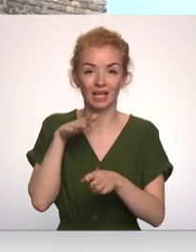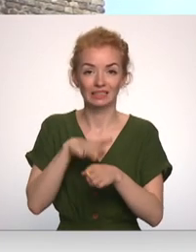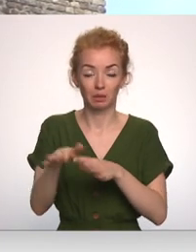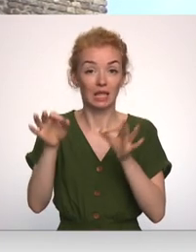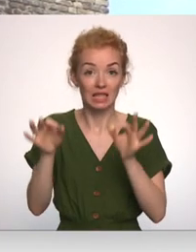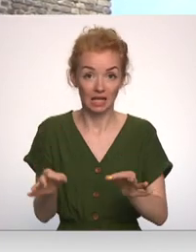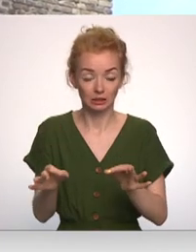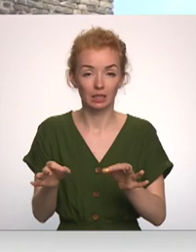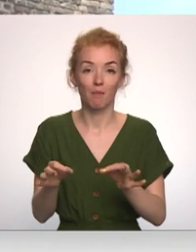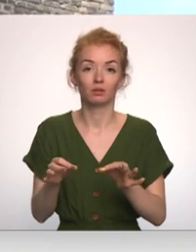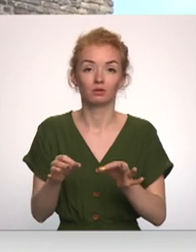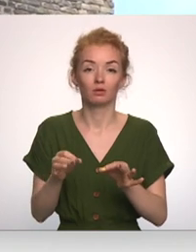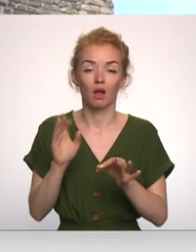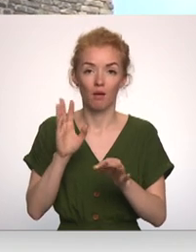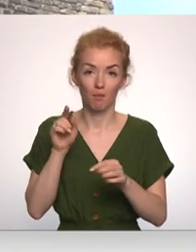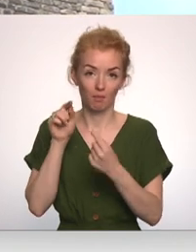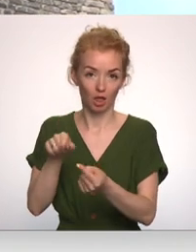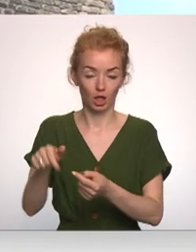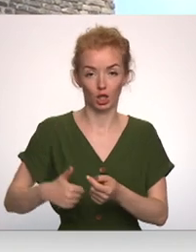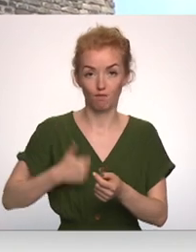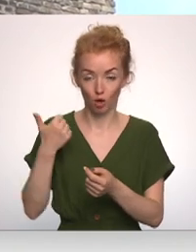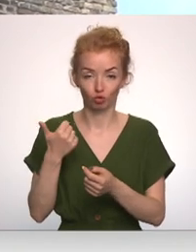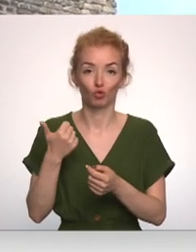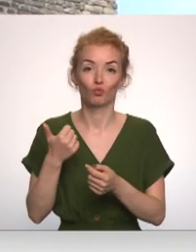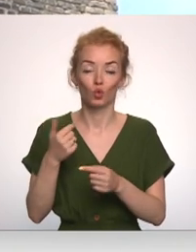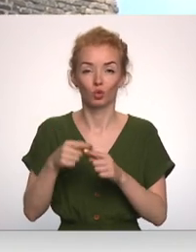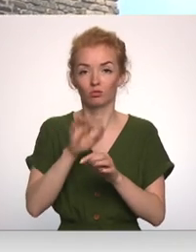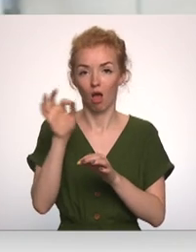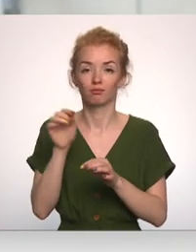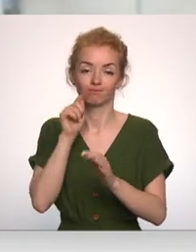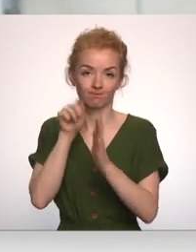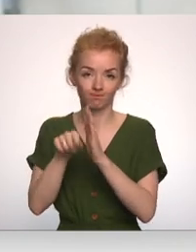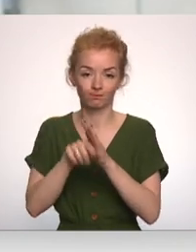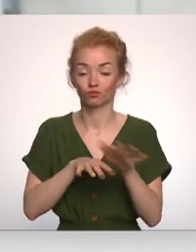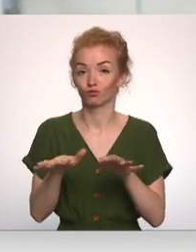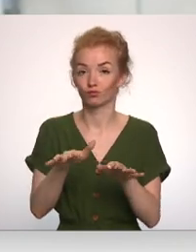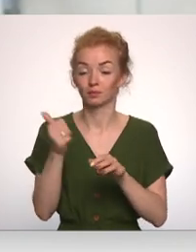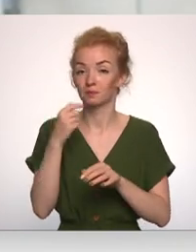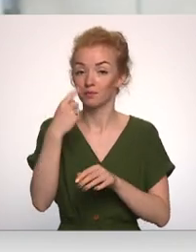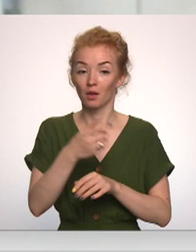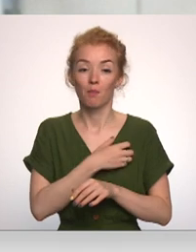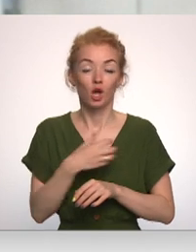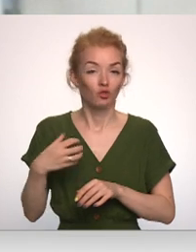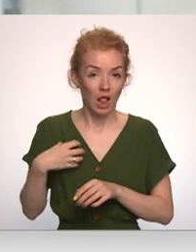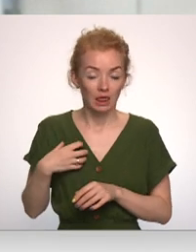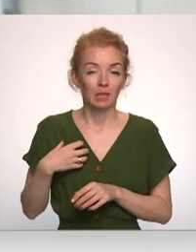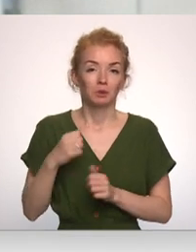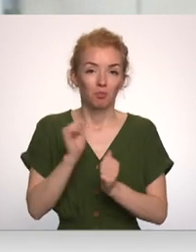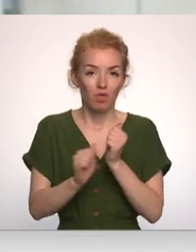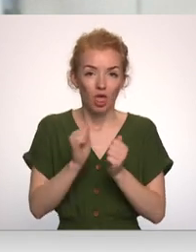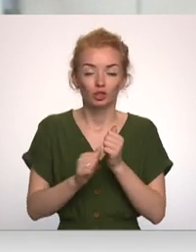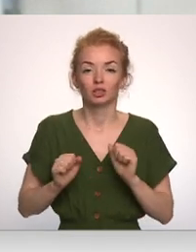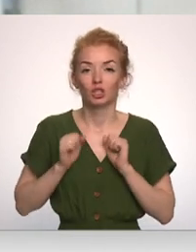tiesības, attiecībā pret noteiktu īpašumu, pastiprinot pār to kontroli. Pašvaldības bieži vien mēģina